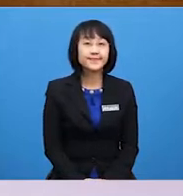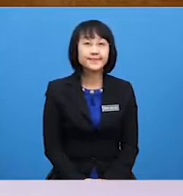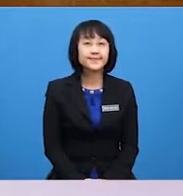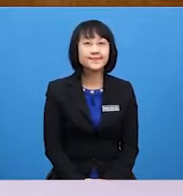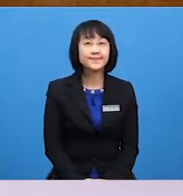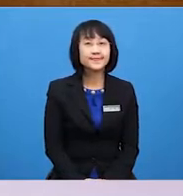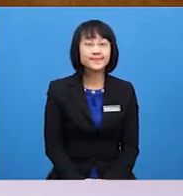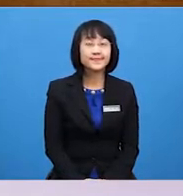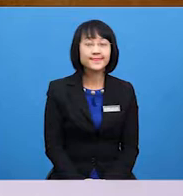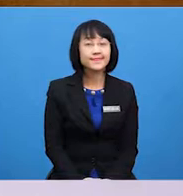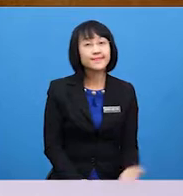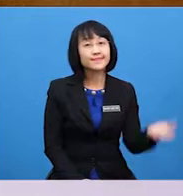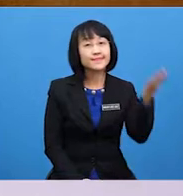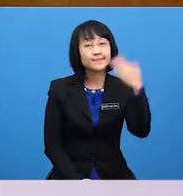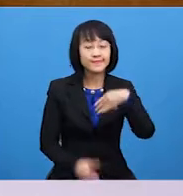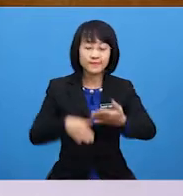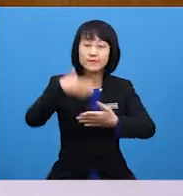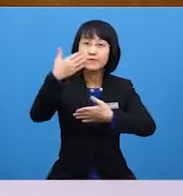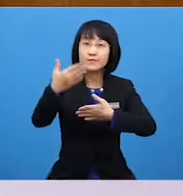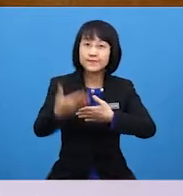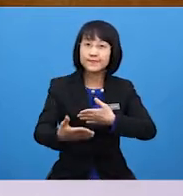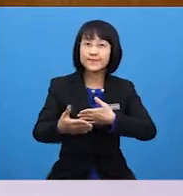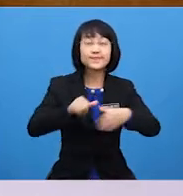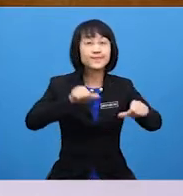Let's move to the next activity